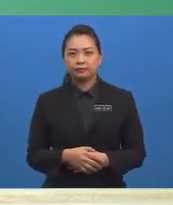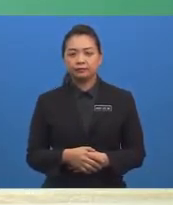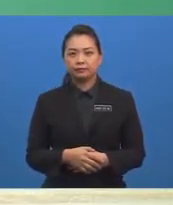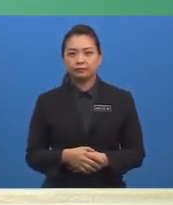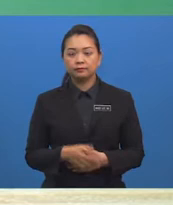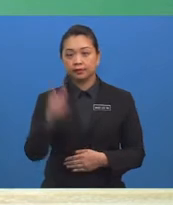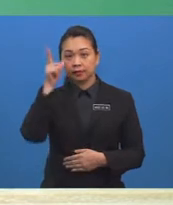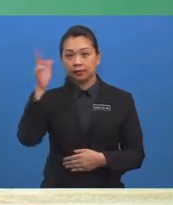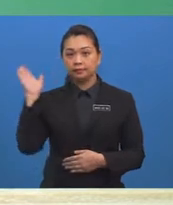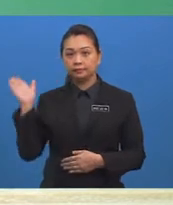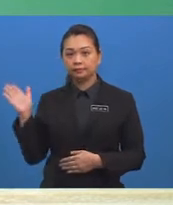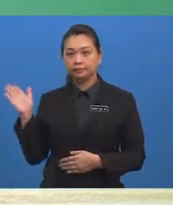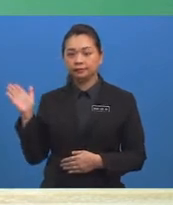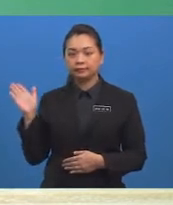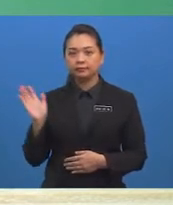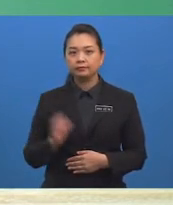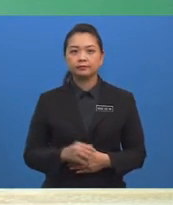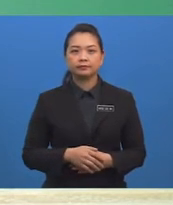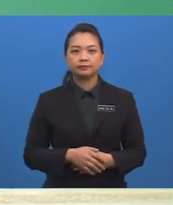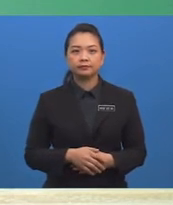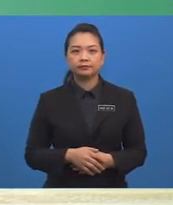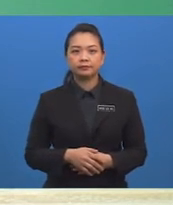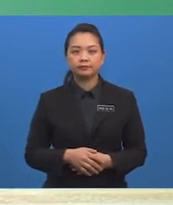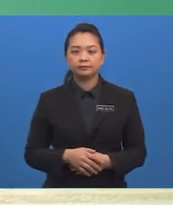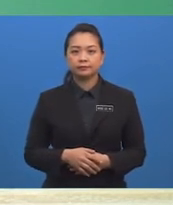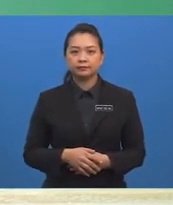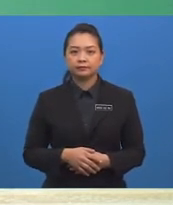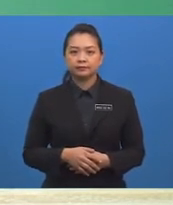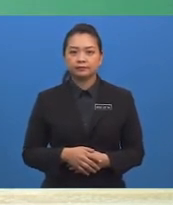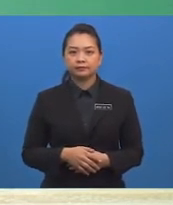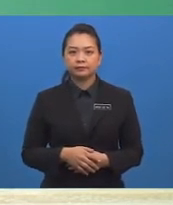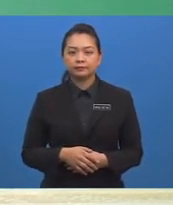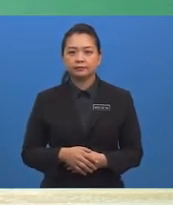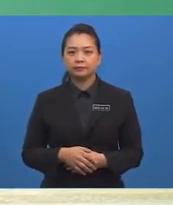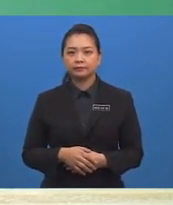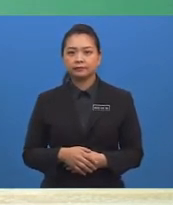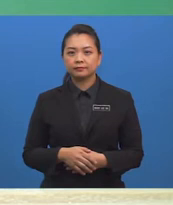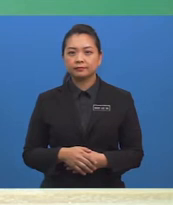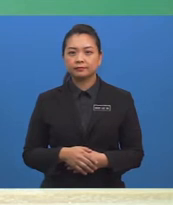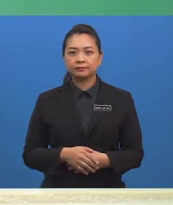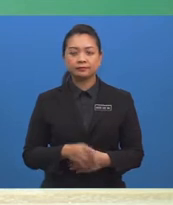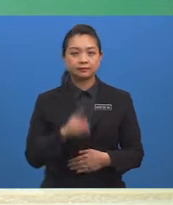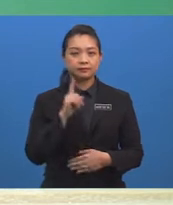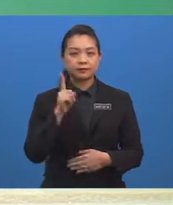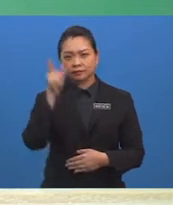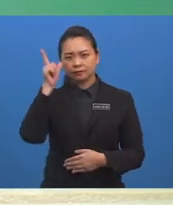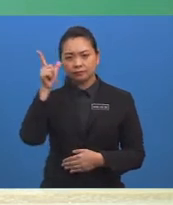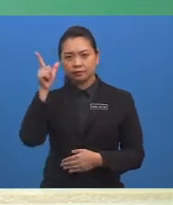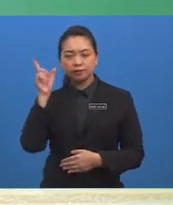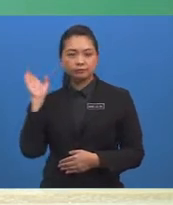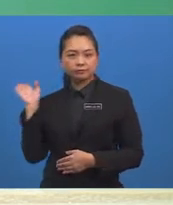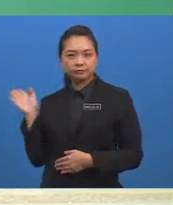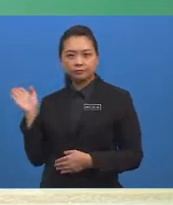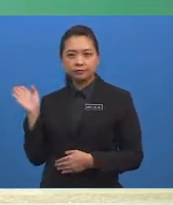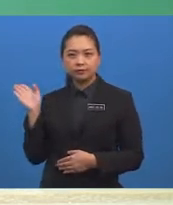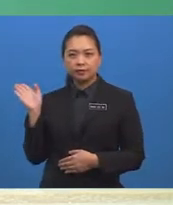kita lihat aplikasi kebarang kalian Bagi peristiwa bergabung Sila lihat soalan